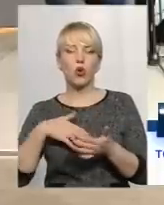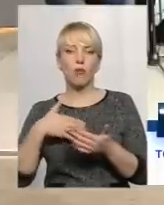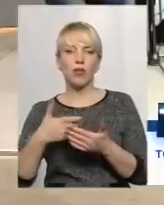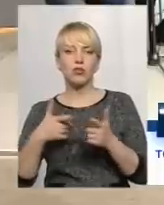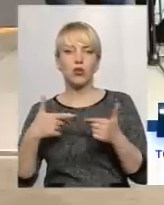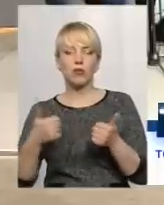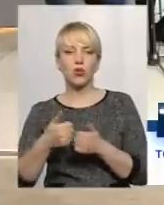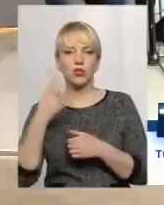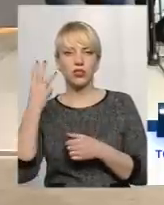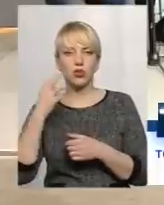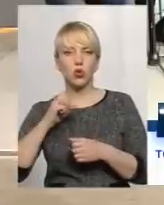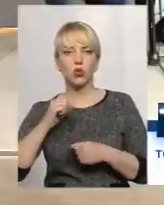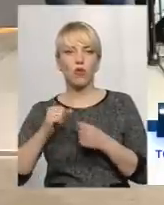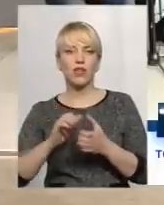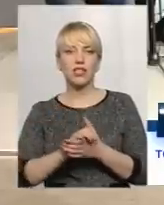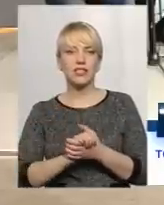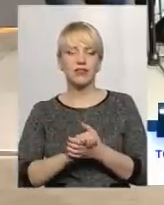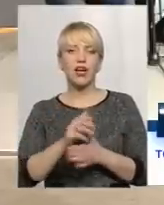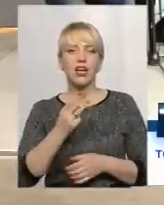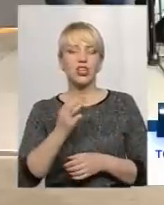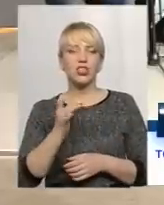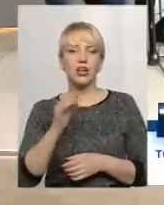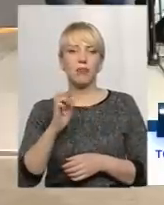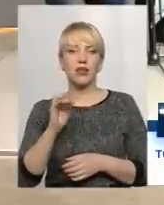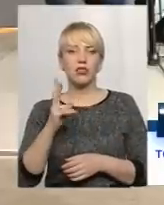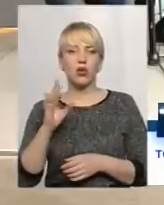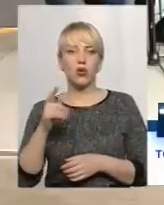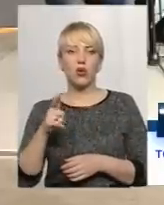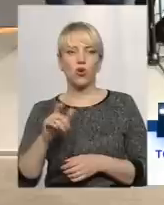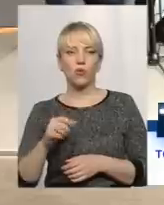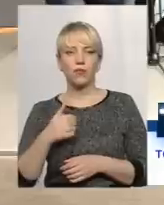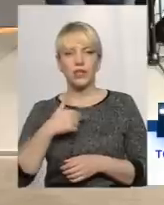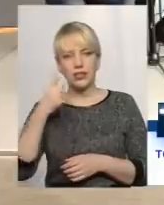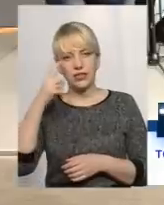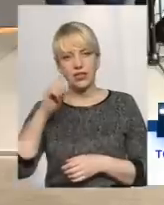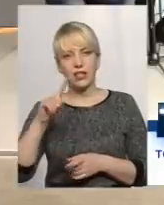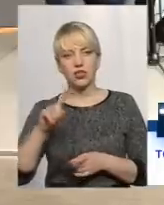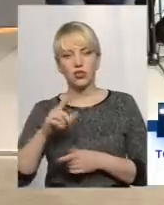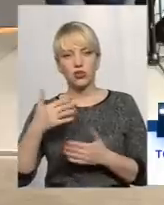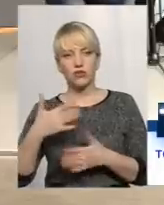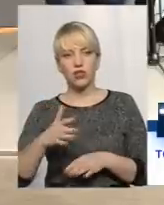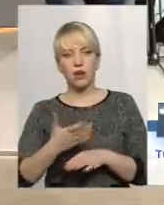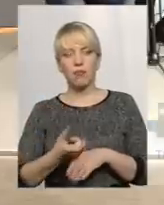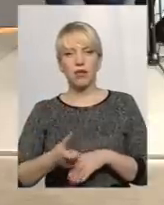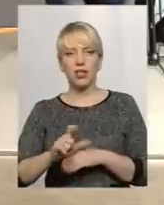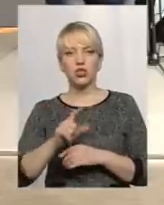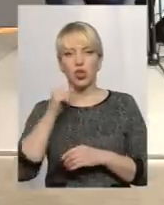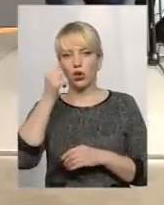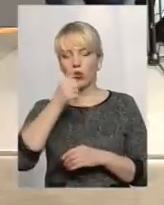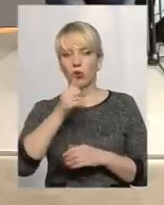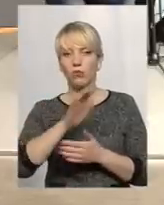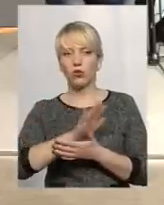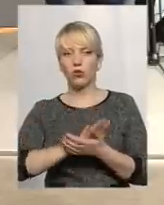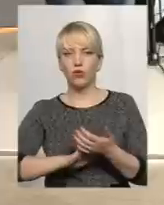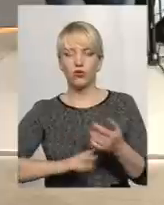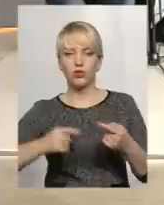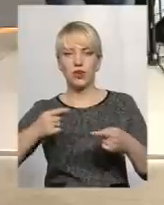екологічне товариство Андрія Щербицького Пане Андрію, знаю, що вже більше року тривають перепетії